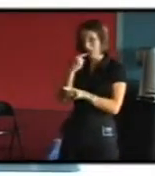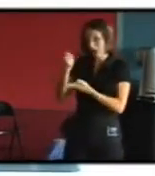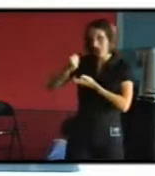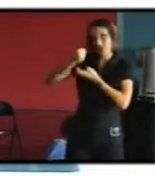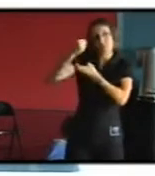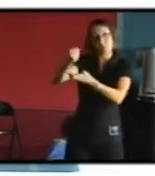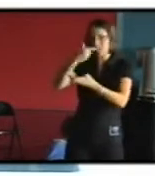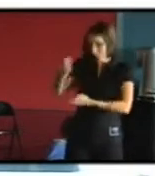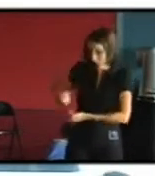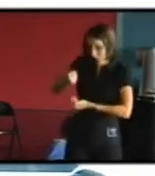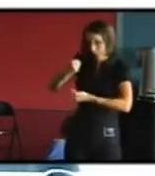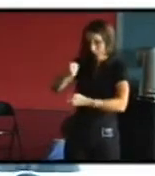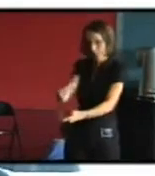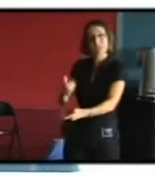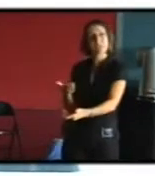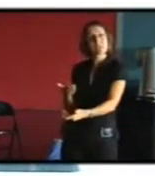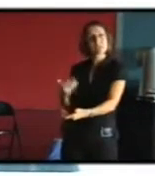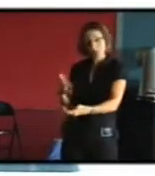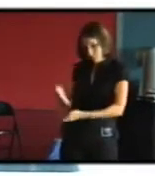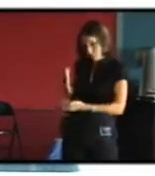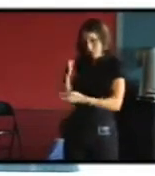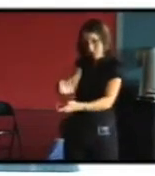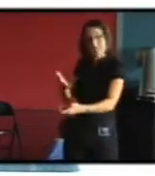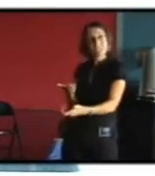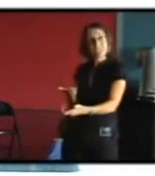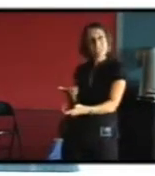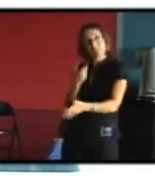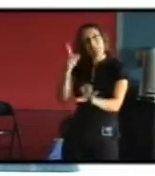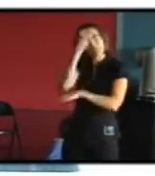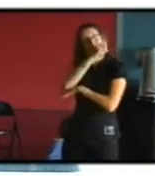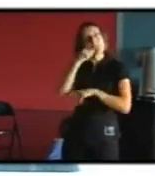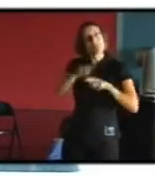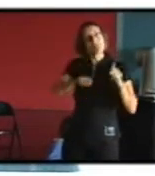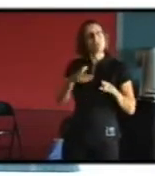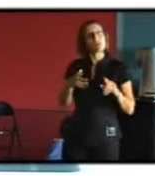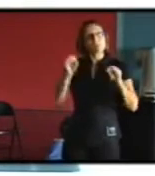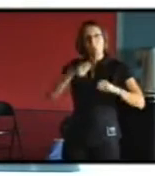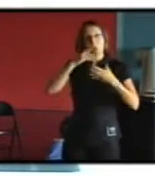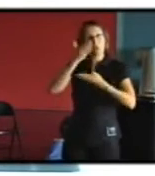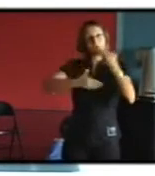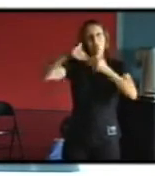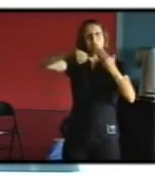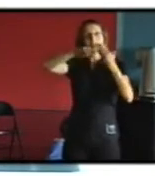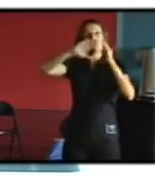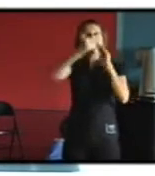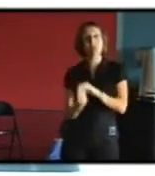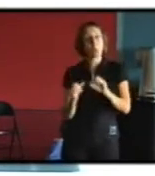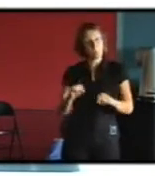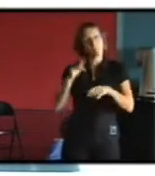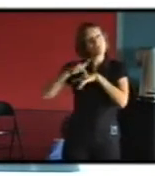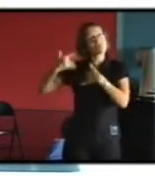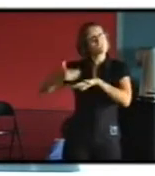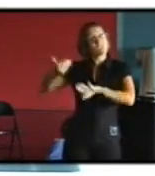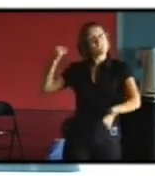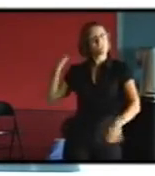décider de transmettre c'est pas complètement évident on pourrait démolir d'ailleurs on a démoli à partir